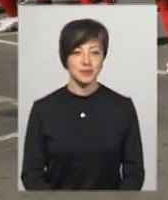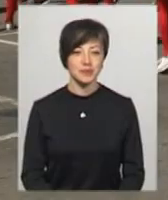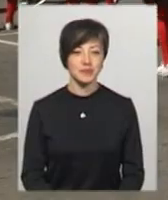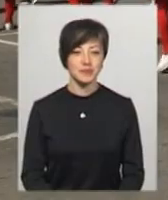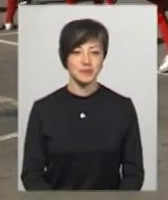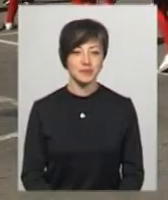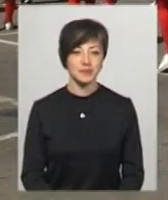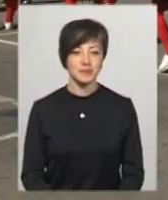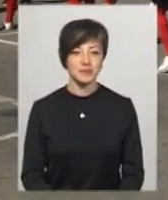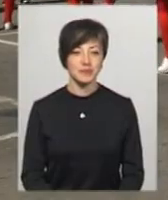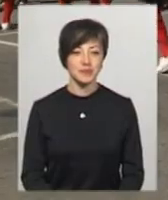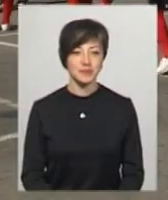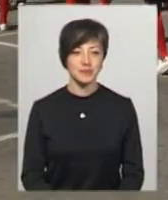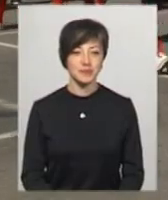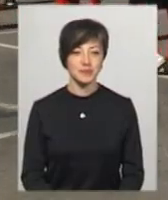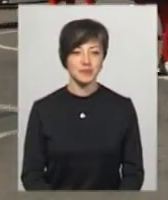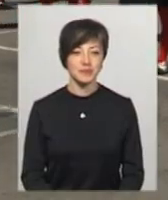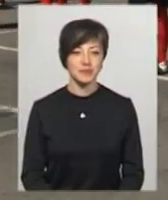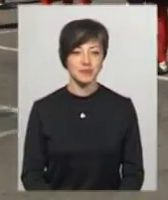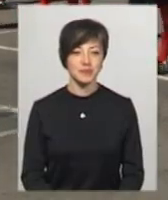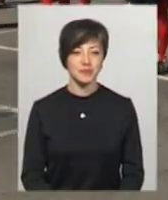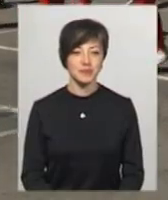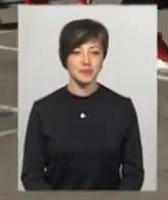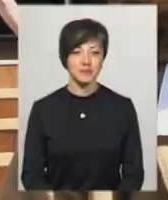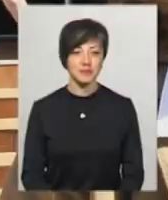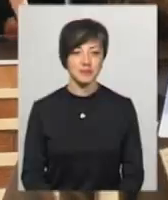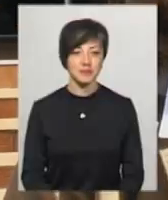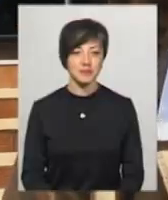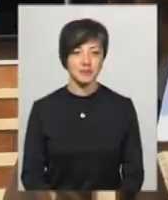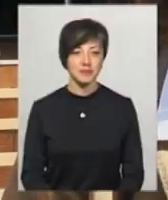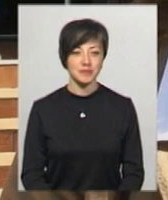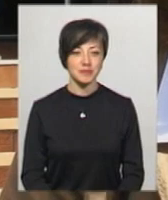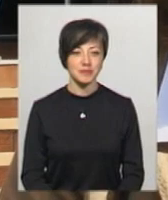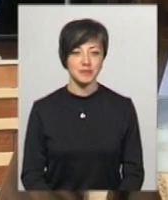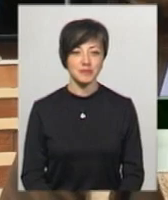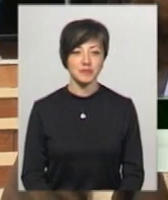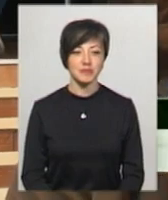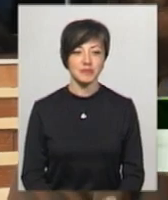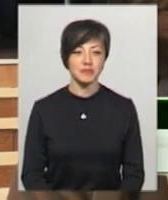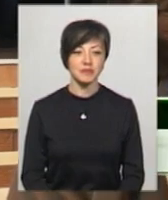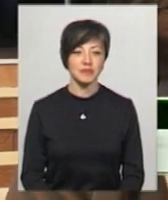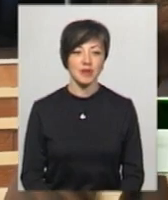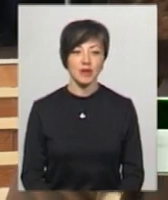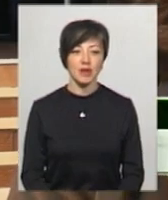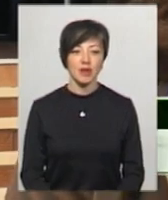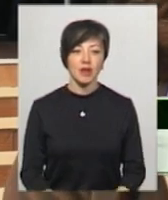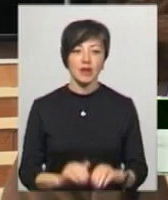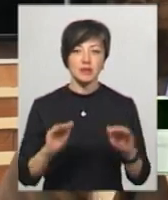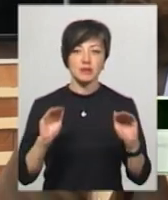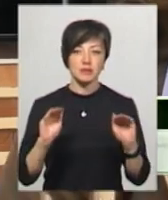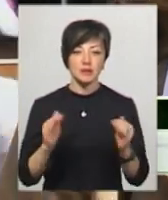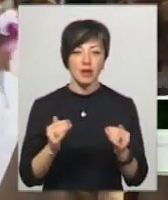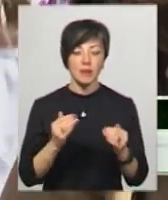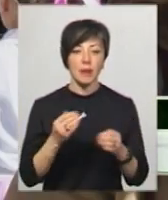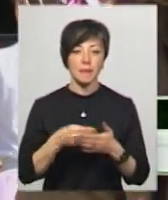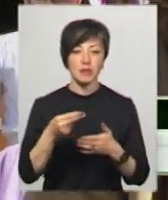повнічній день, в насі яка має. В рамках підписного меморандуму між обласною адміністрацією, обласною радою